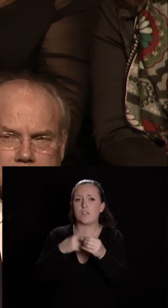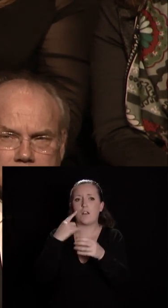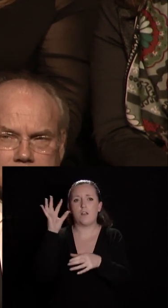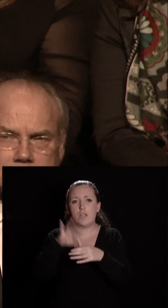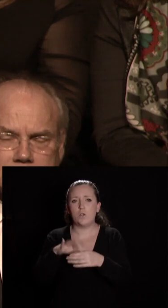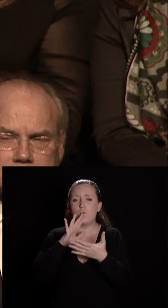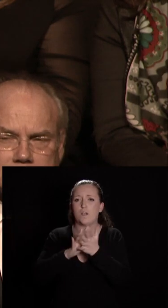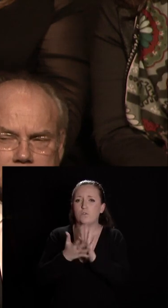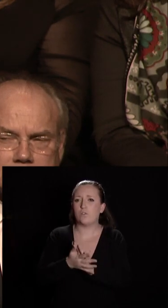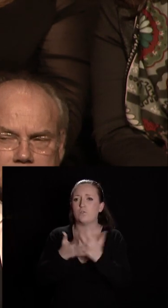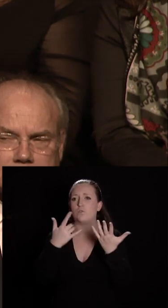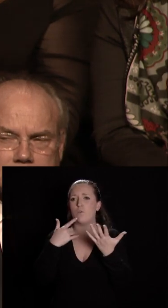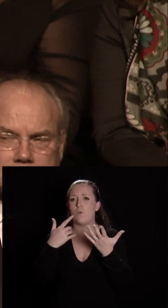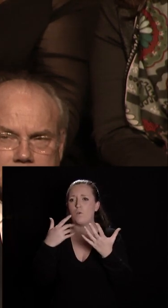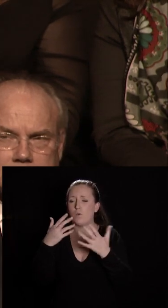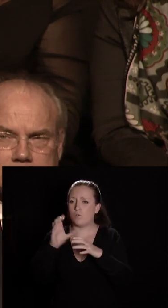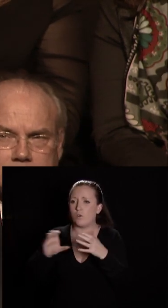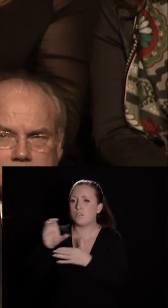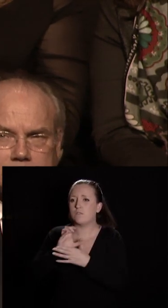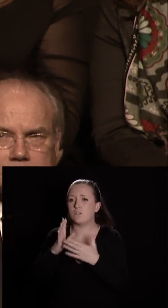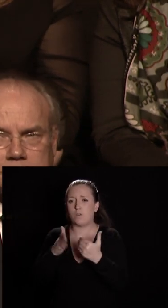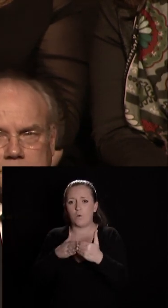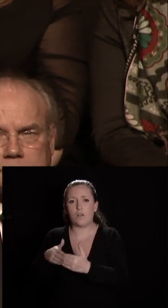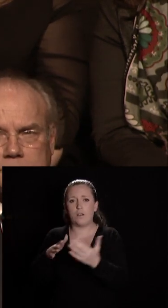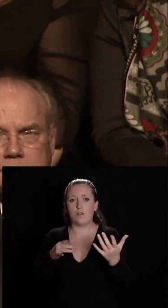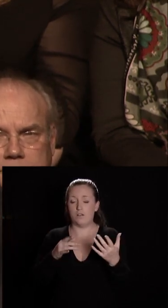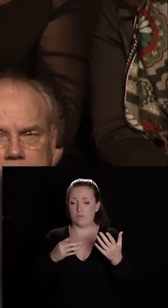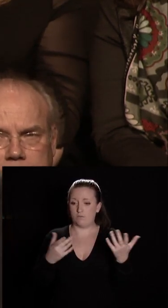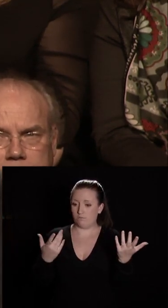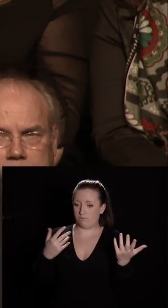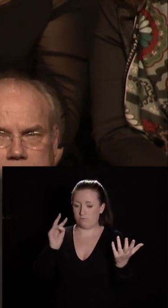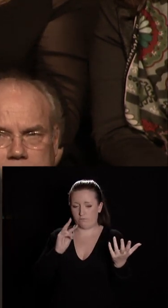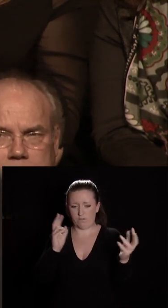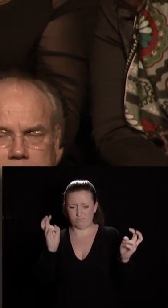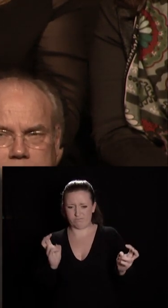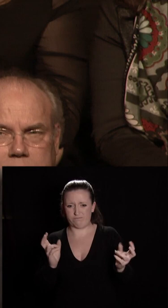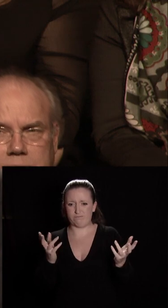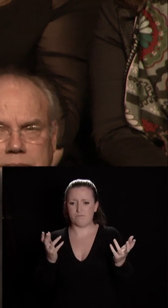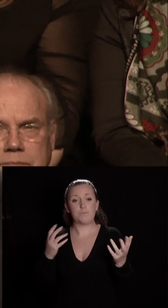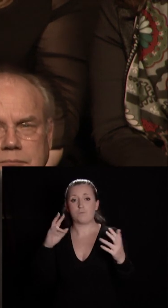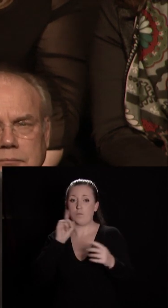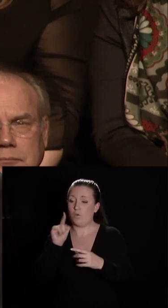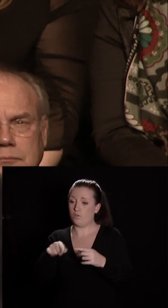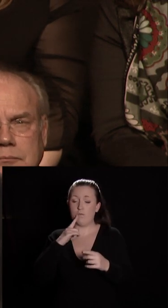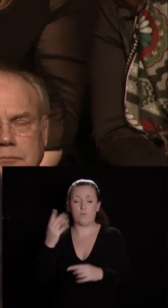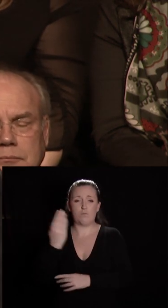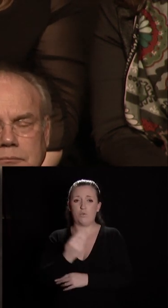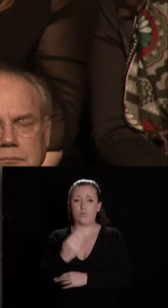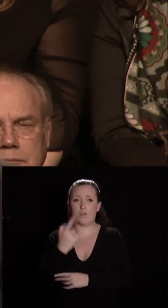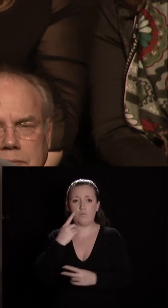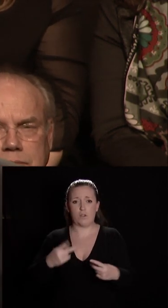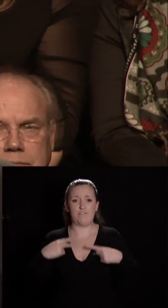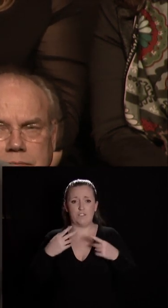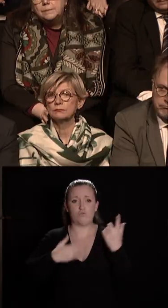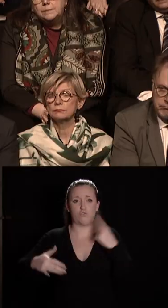associations les collectivités locales alors que mesdames messieurs ils ne sont rien moins que le ciment indispensable de notre vie